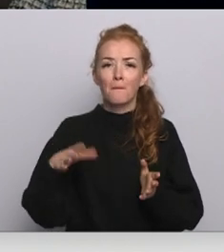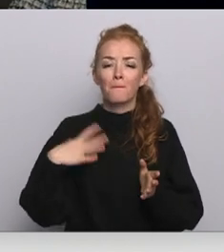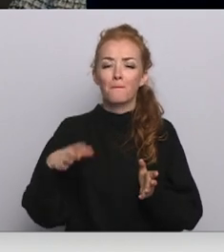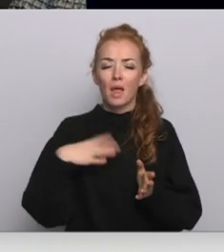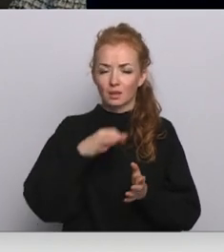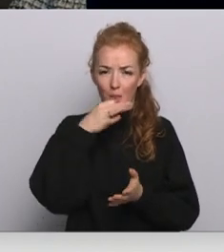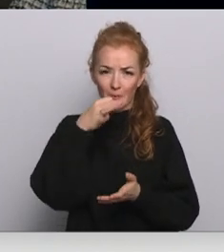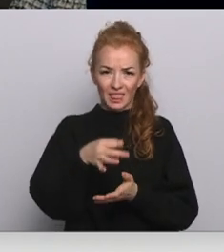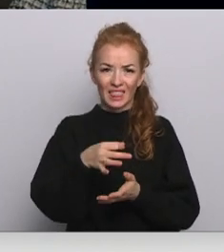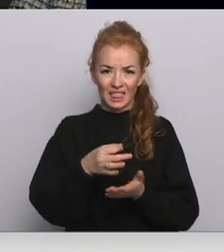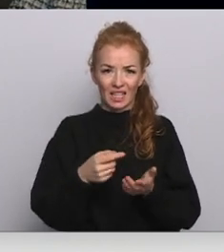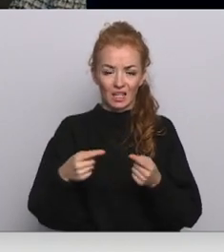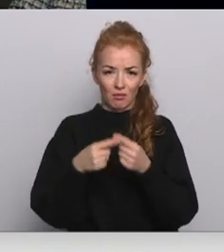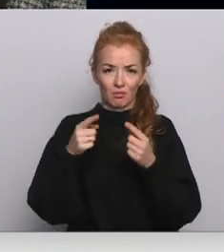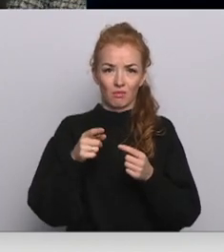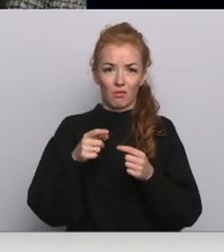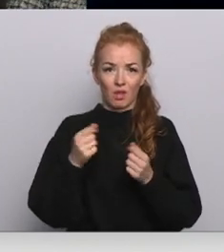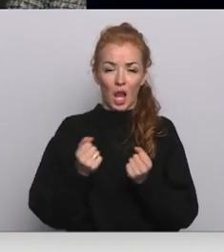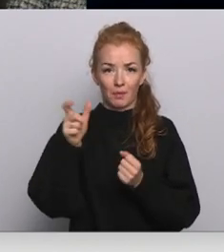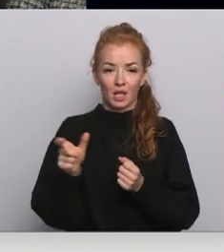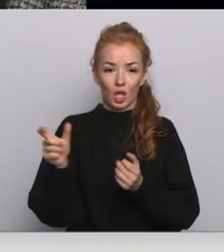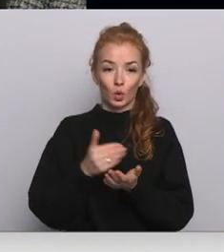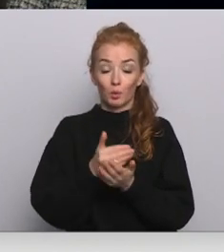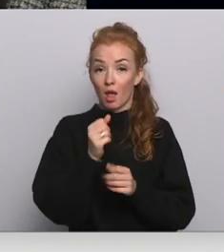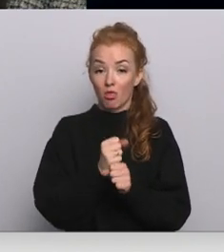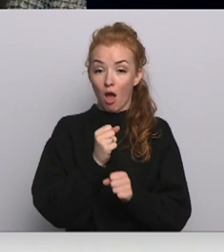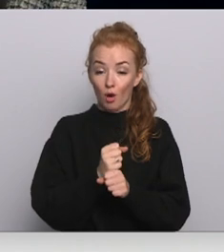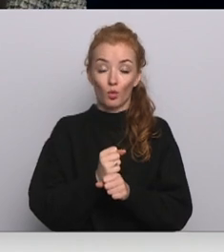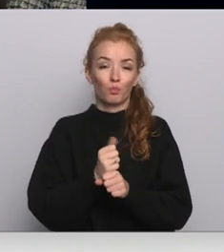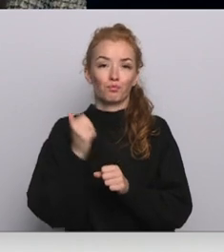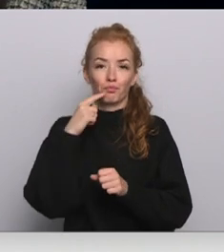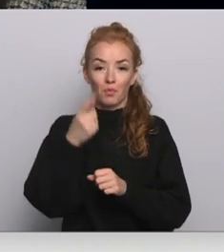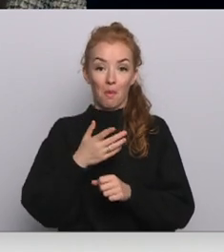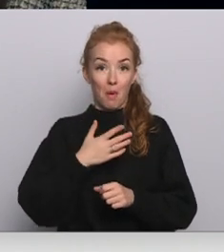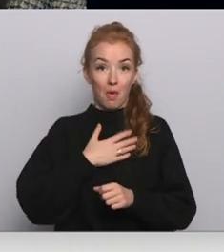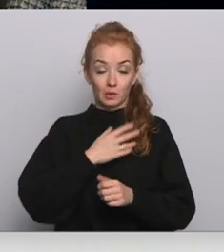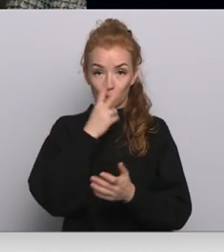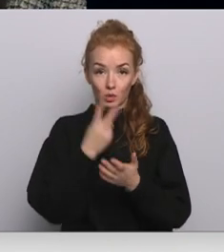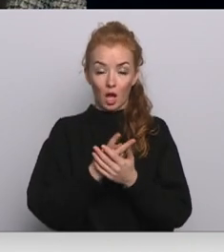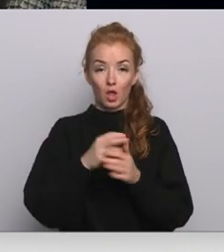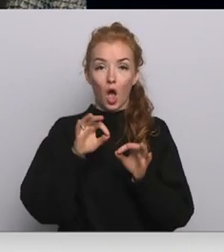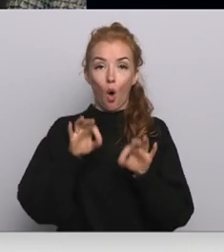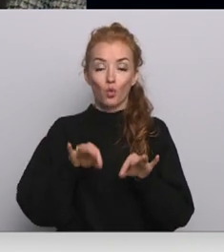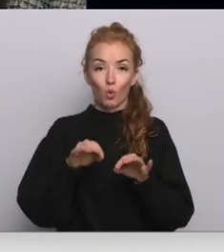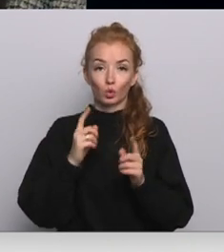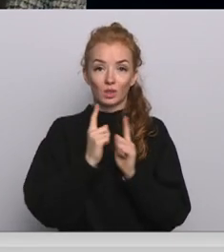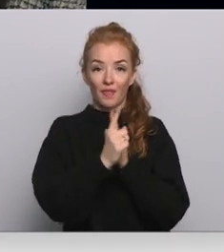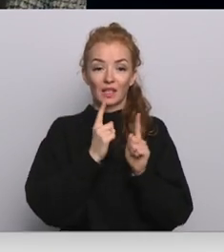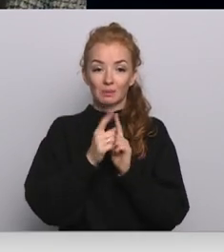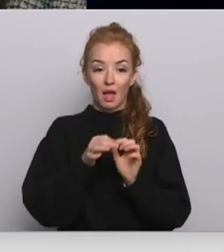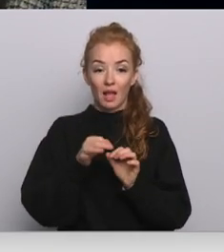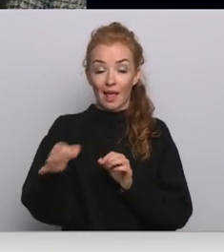atbildīgie ierēģi turpina darbu? Patiesībā manas skatājumā autobusu satiksme redzionus